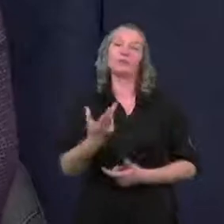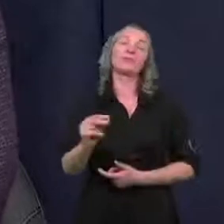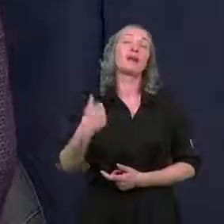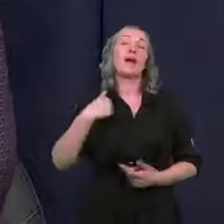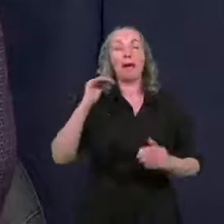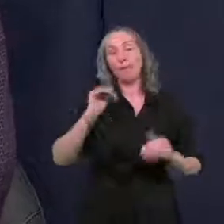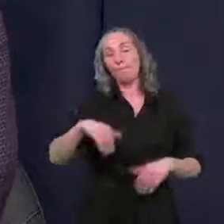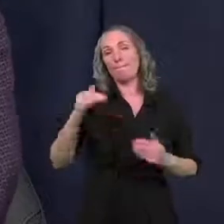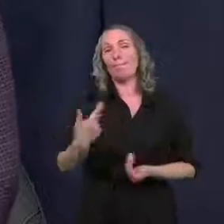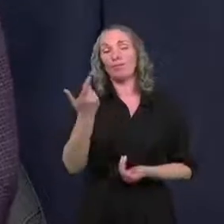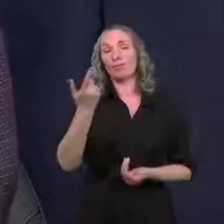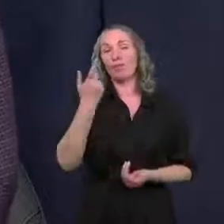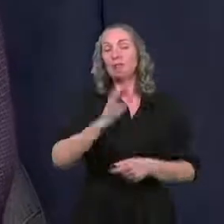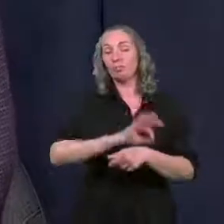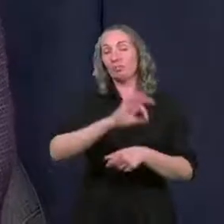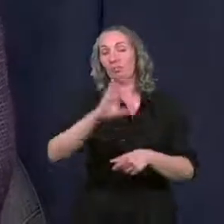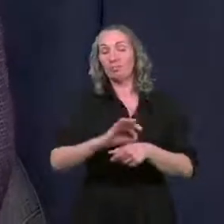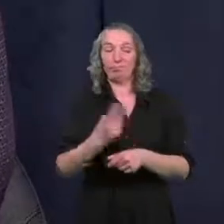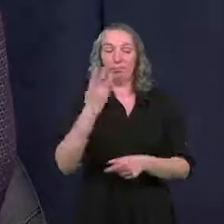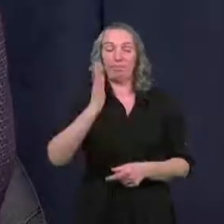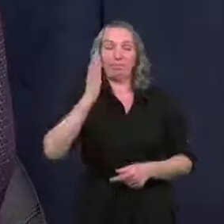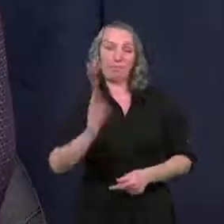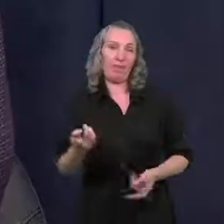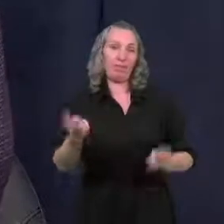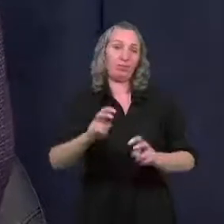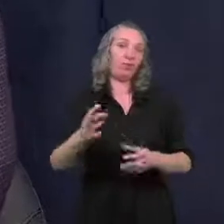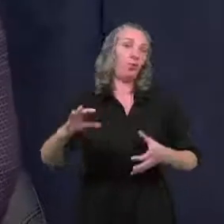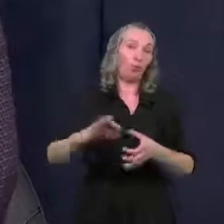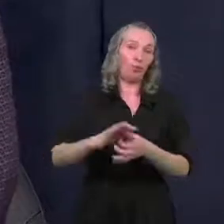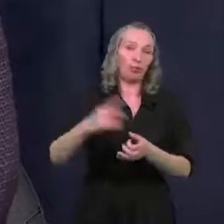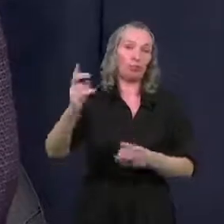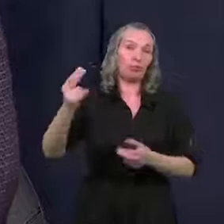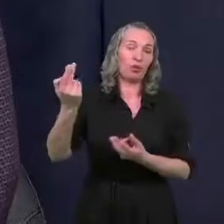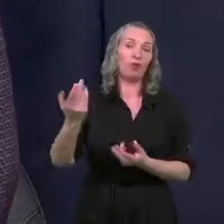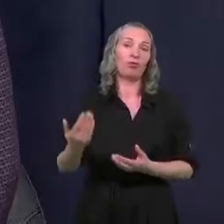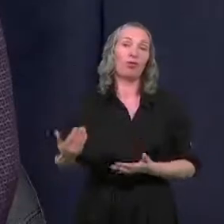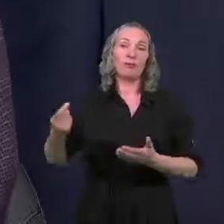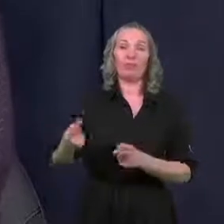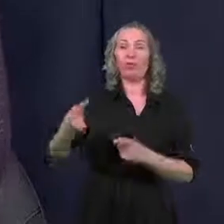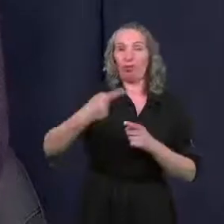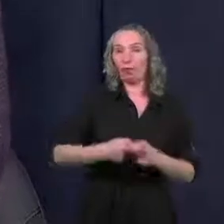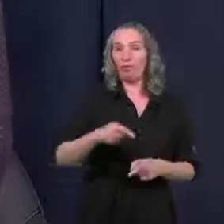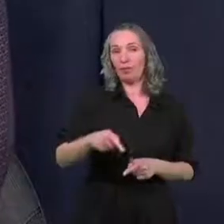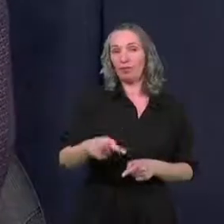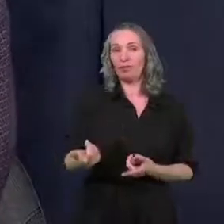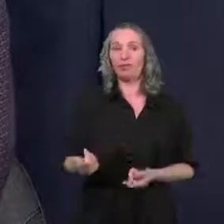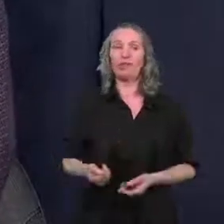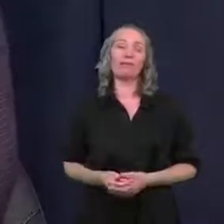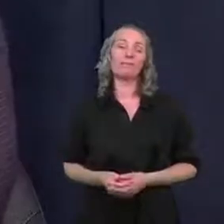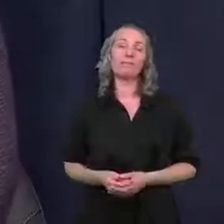może rzeczywiście pojawi się jakiś taki projekt chociażby unijny, być może z dofinansowaniem bo